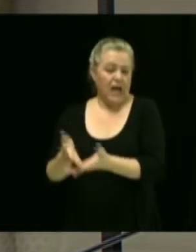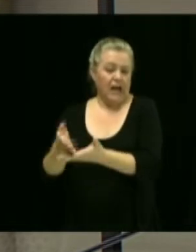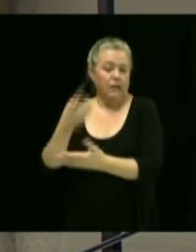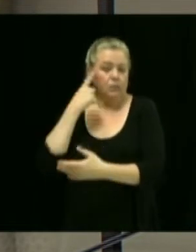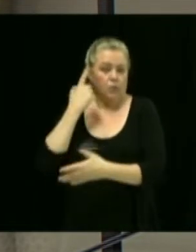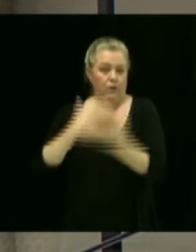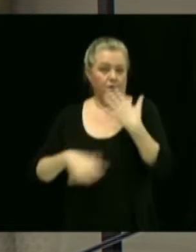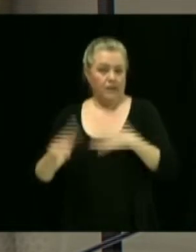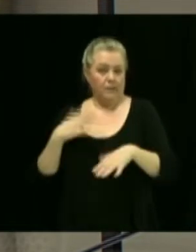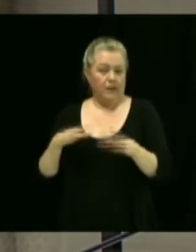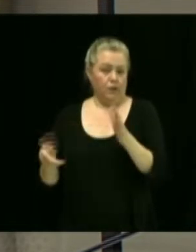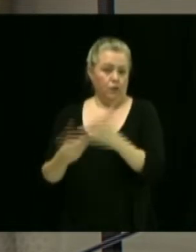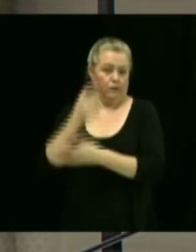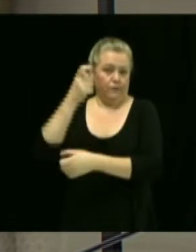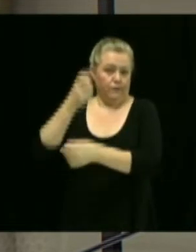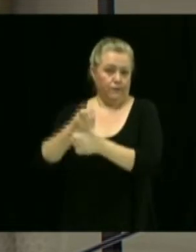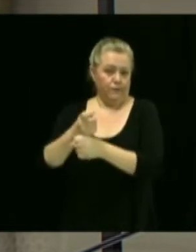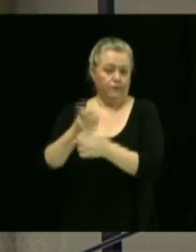montant de 15 000 $.